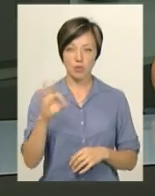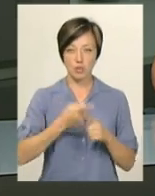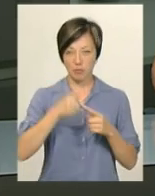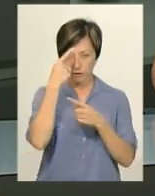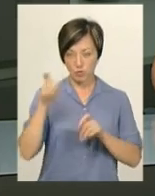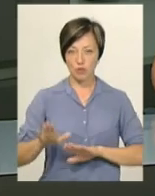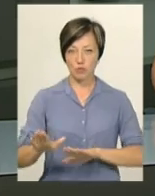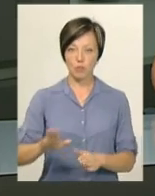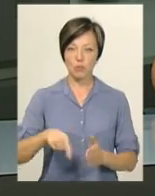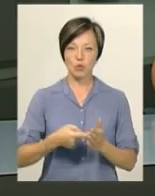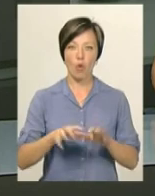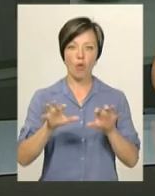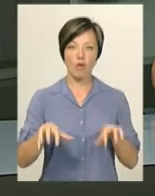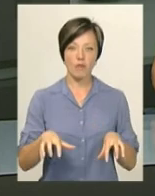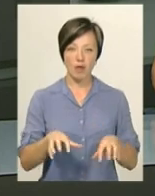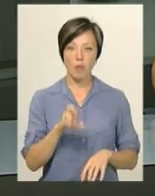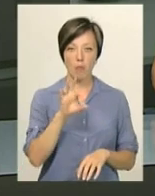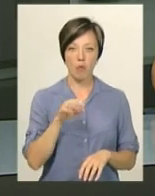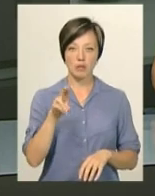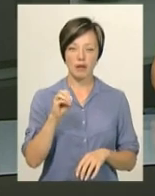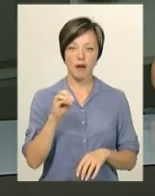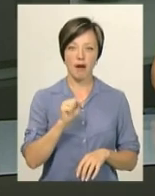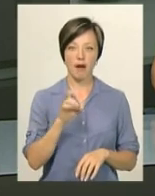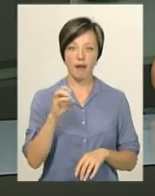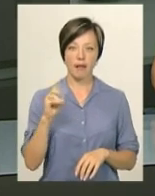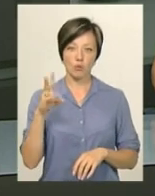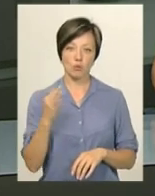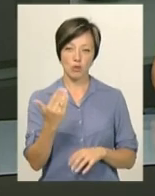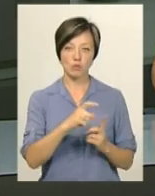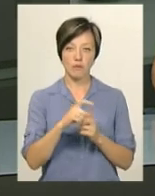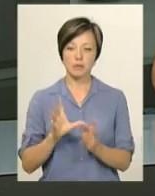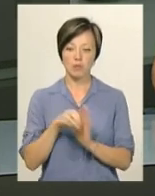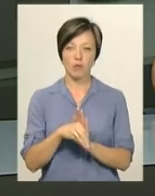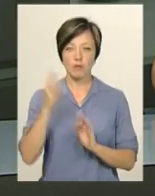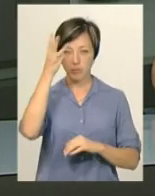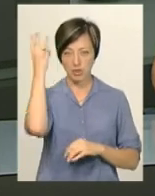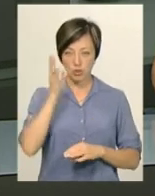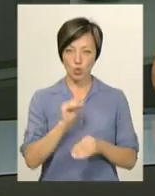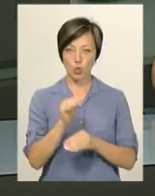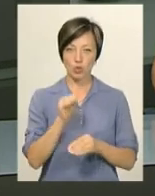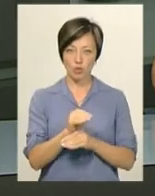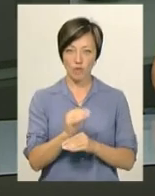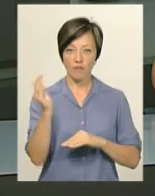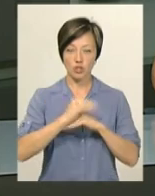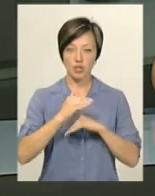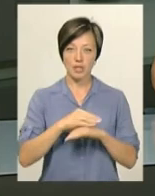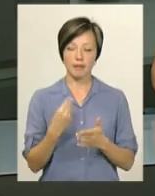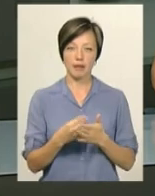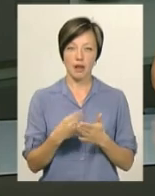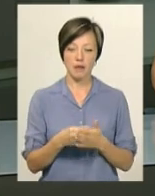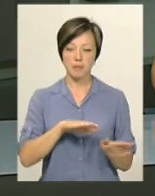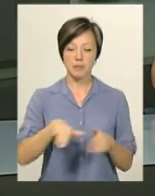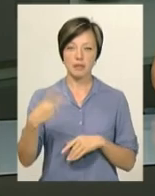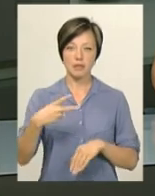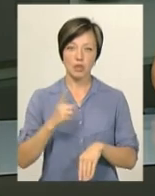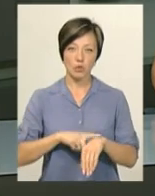повідомив заступник Хмельницького міського голови Андрій Бондаренко. За його словами, запровадять в обласному центрі додатково вечірній тариф. Після